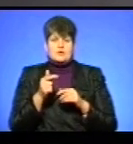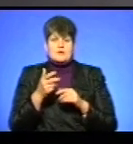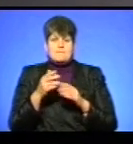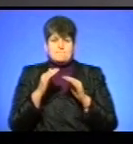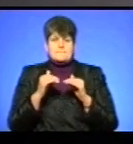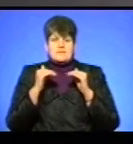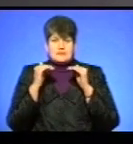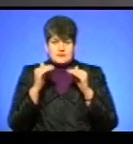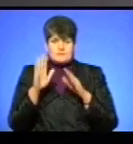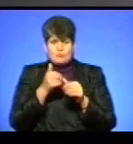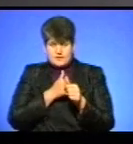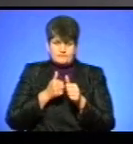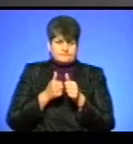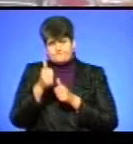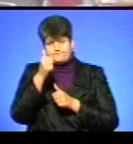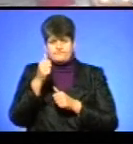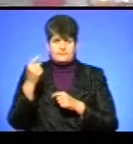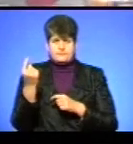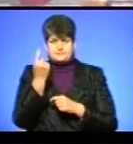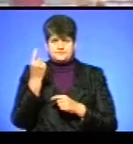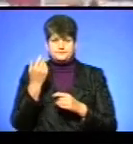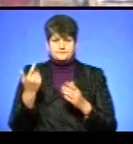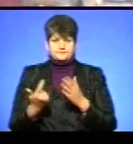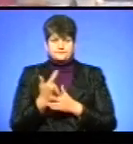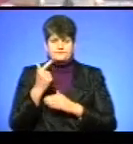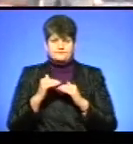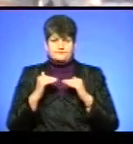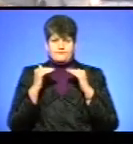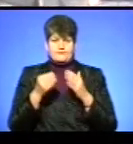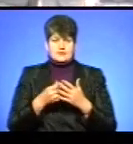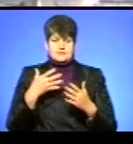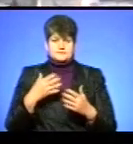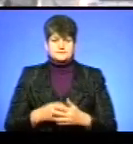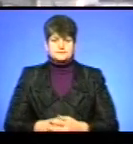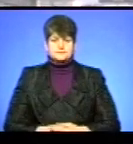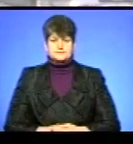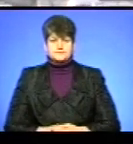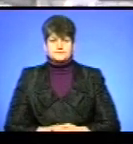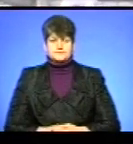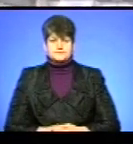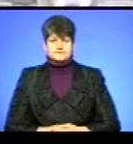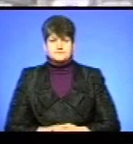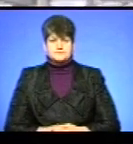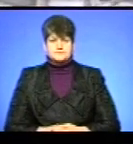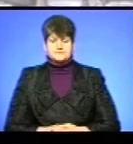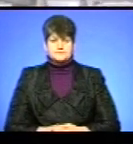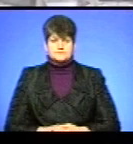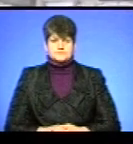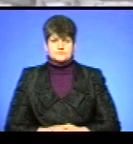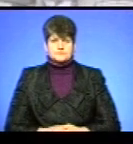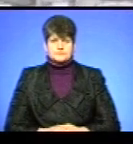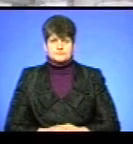вирвимося в лідери в Західній Україні знову». Любов Гадомська, Богдан Боденчук, Андрій Бодак, Юрій Багрій – Новини.